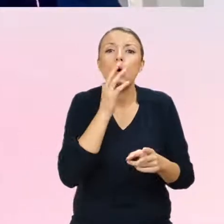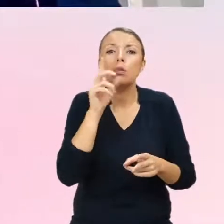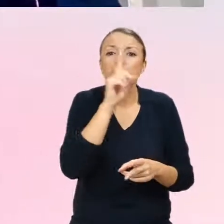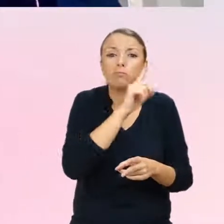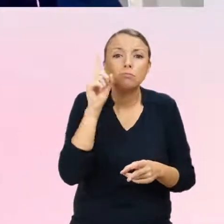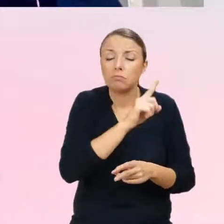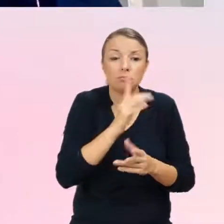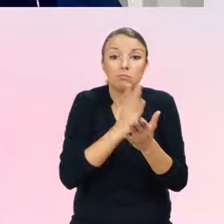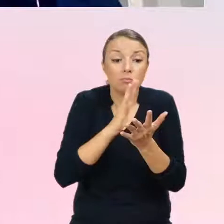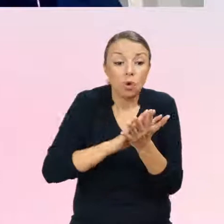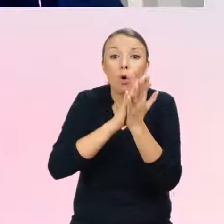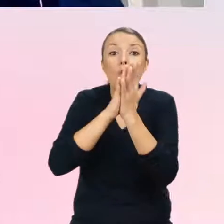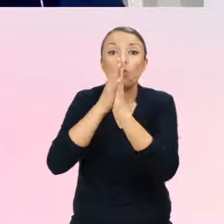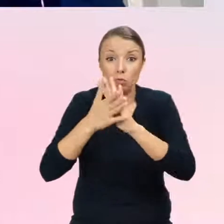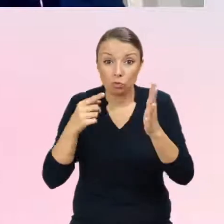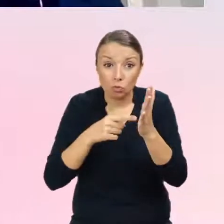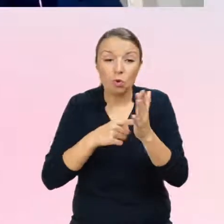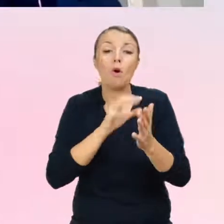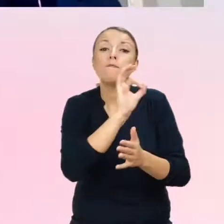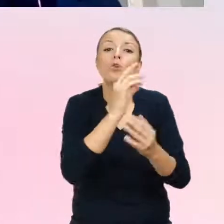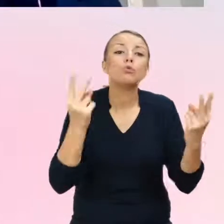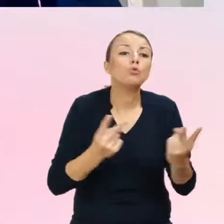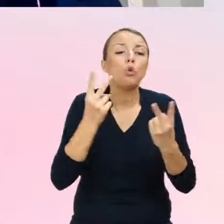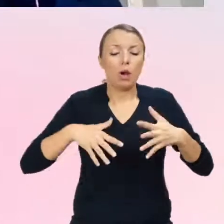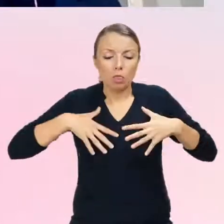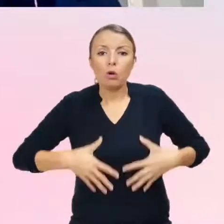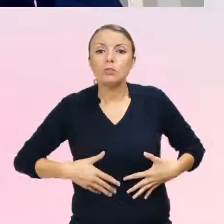tożsamości swojej społecznej.